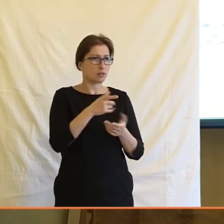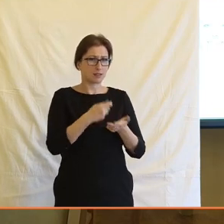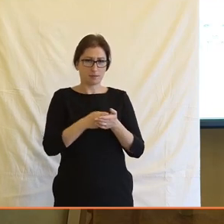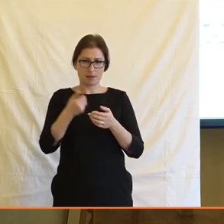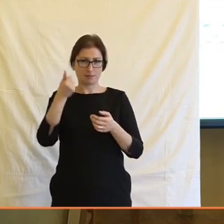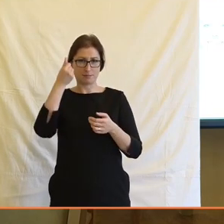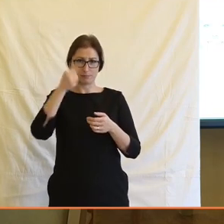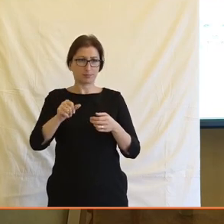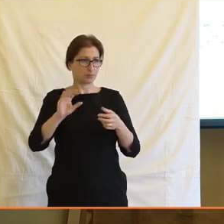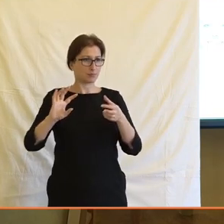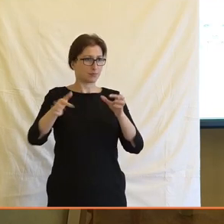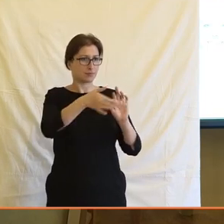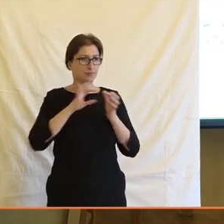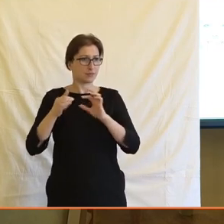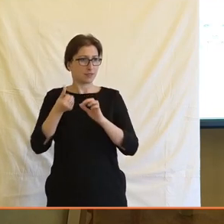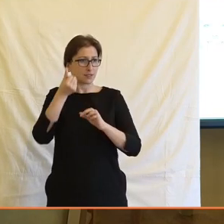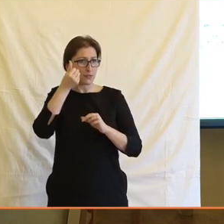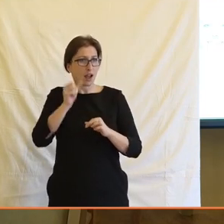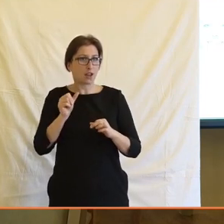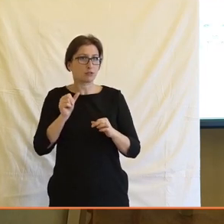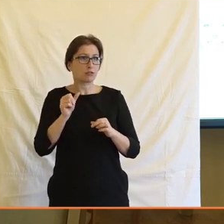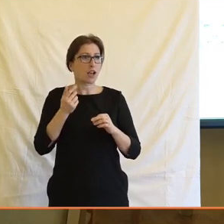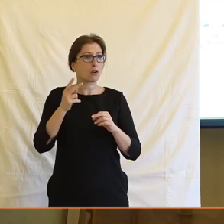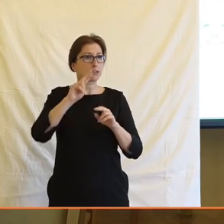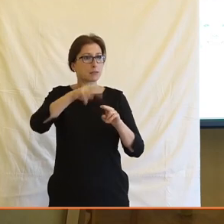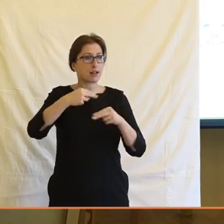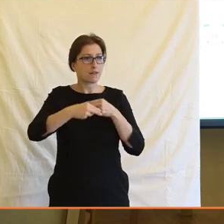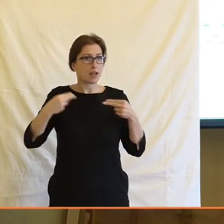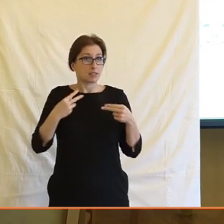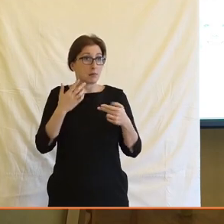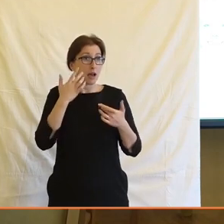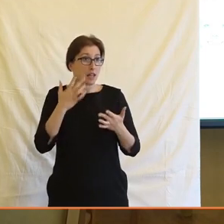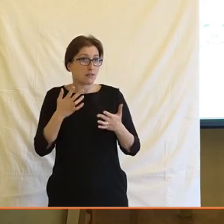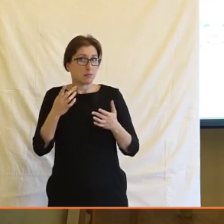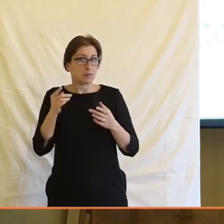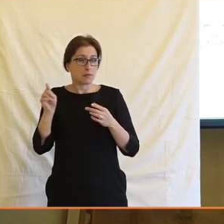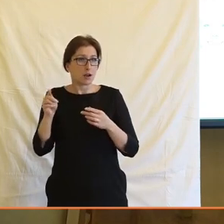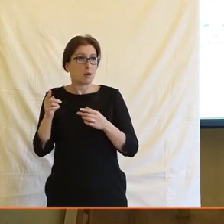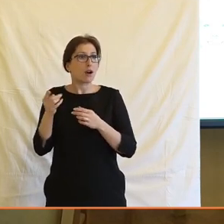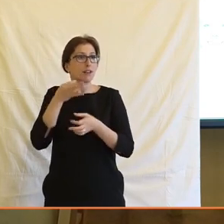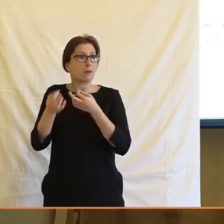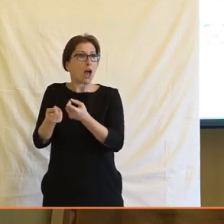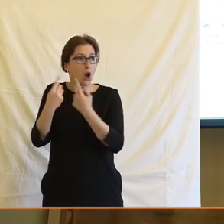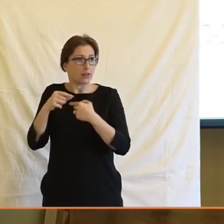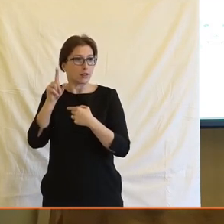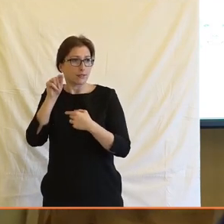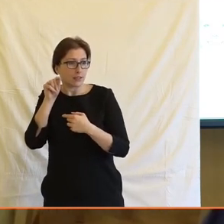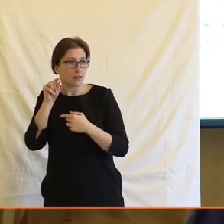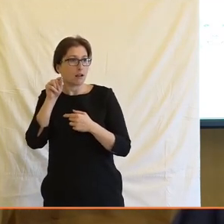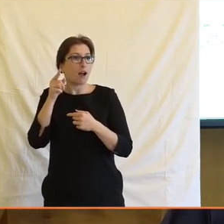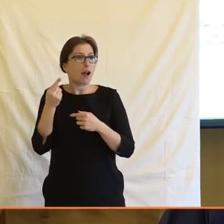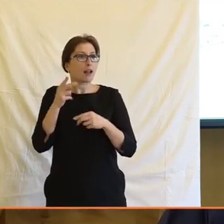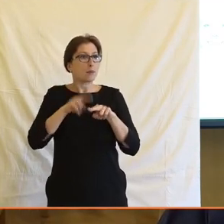nějaké vlastně zvláštní zpětné vazby nebo se zpětná vazba není přerušená nebo jak tady to vlastně vynímáte.